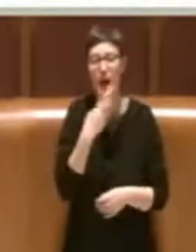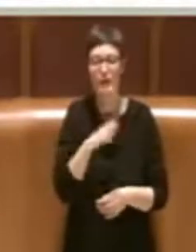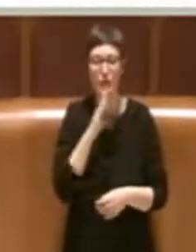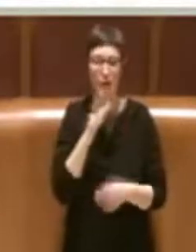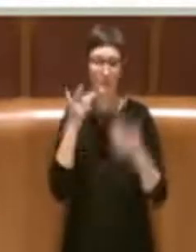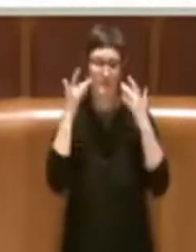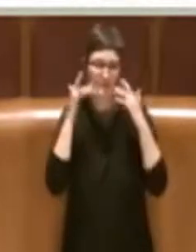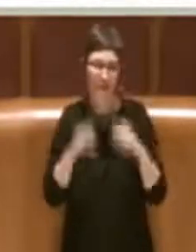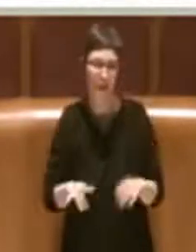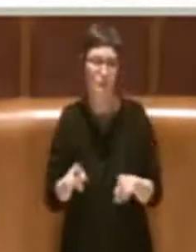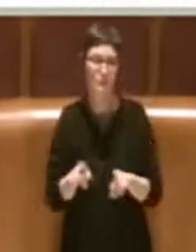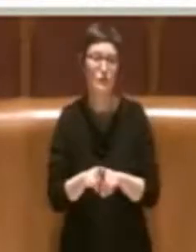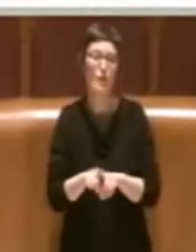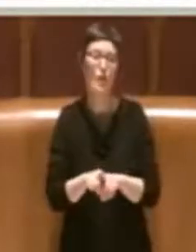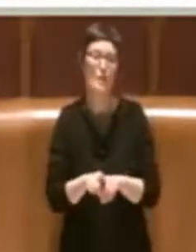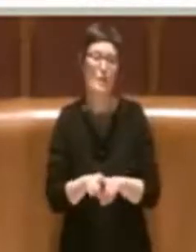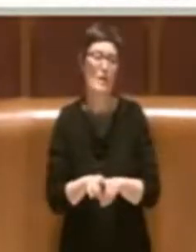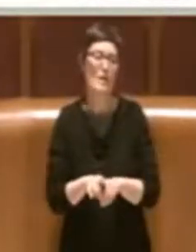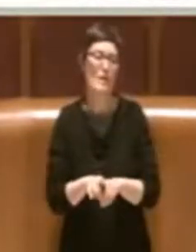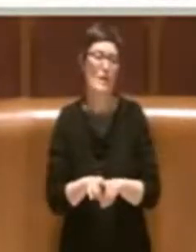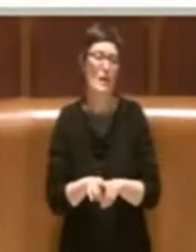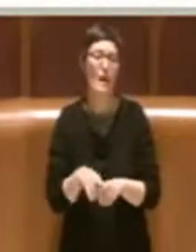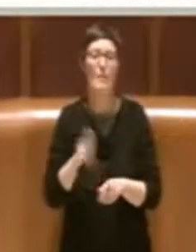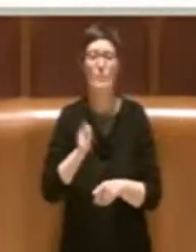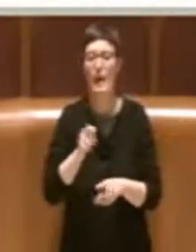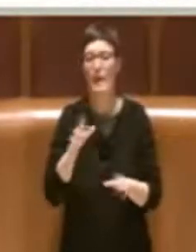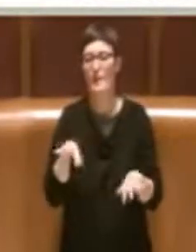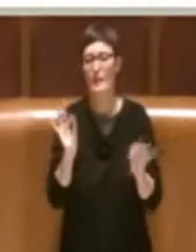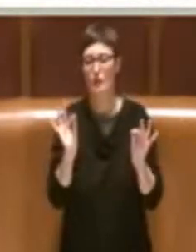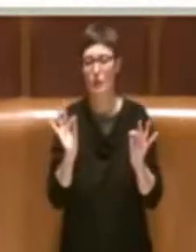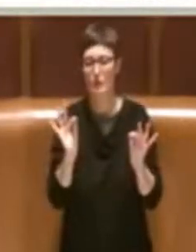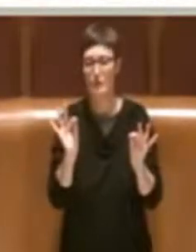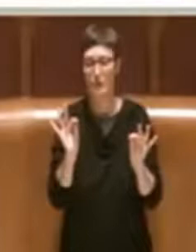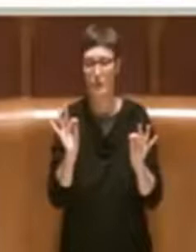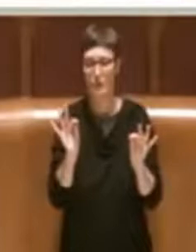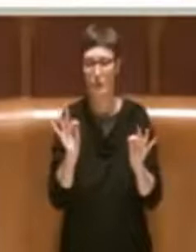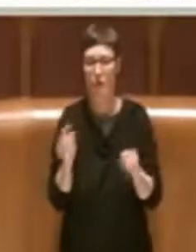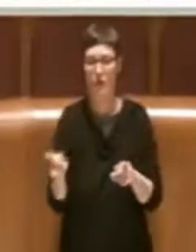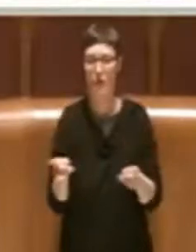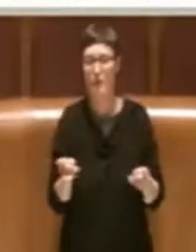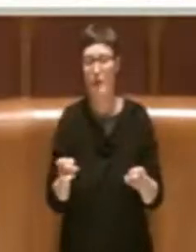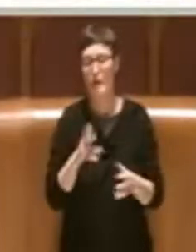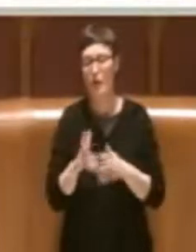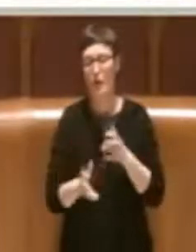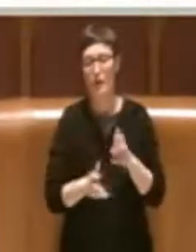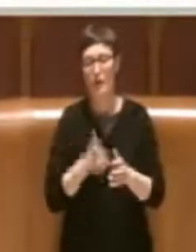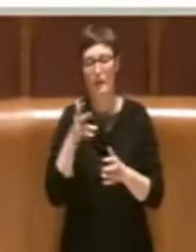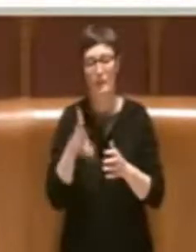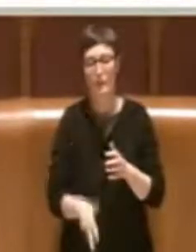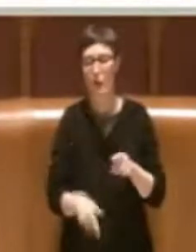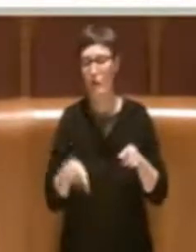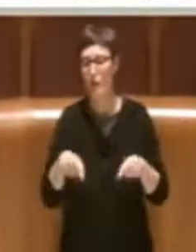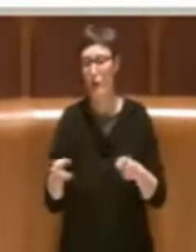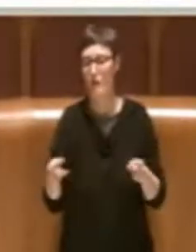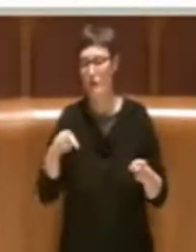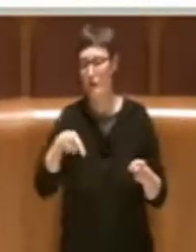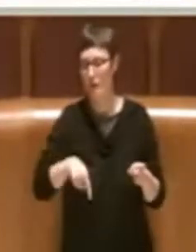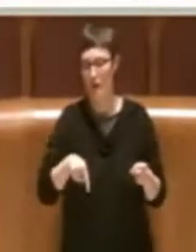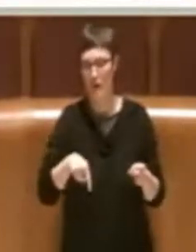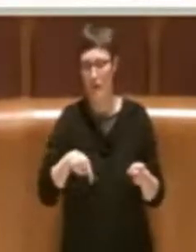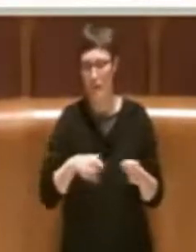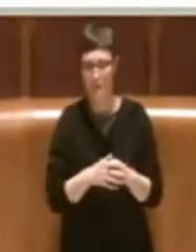sospensione dei pagamenti per il periodo di crisi profonda che si sta vivendo in questi giorni.